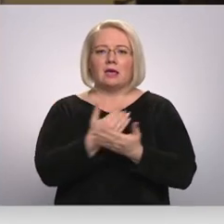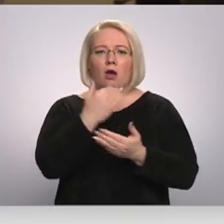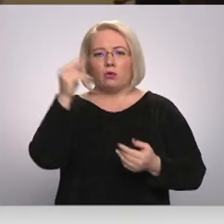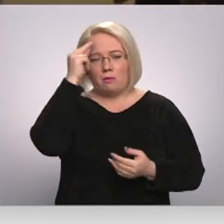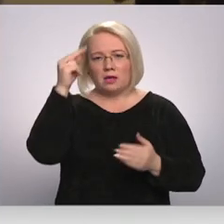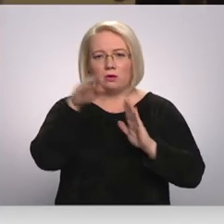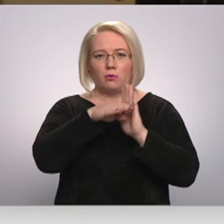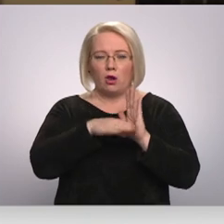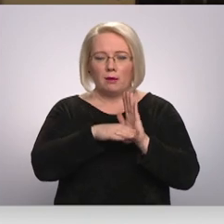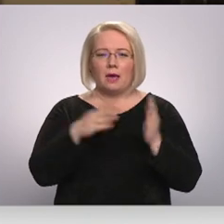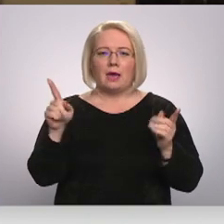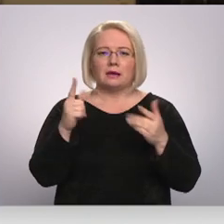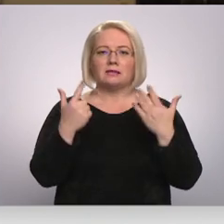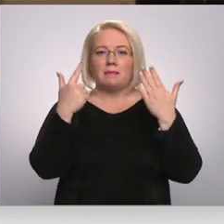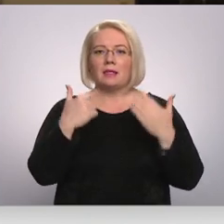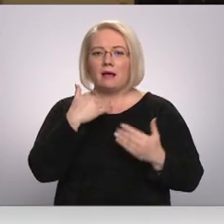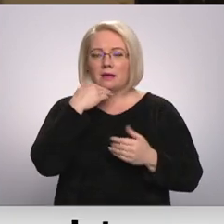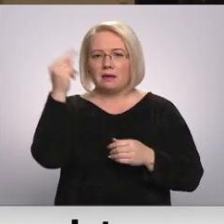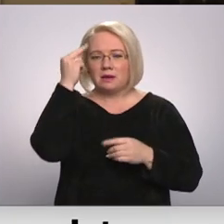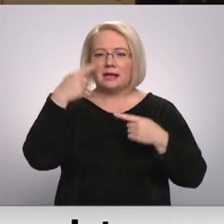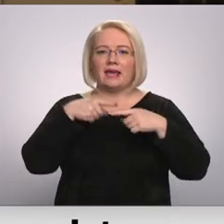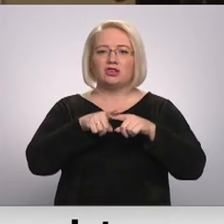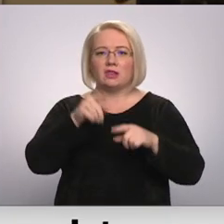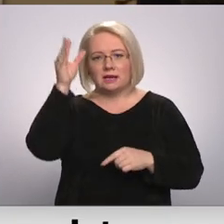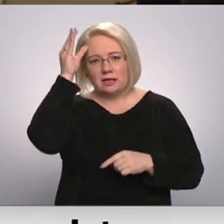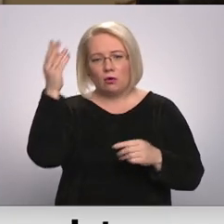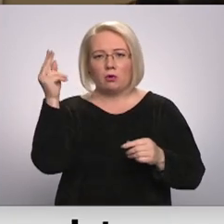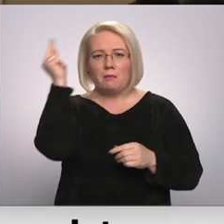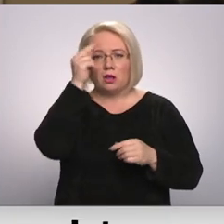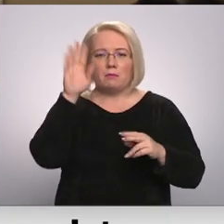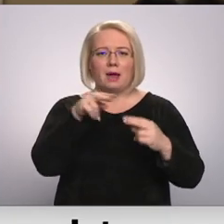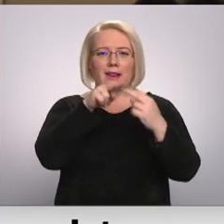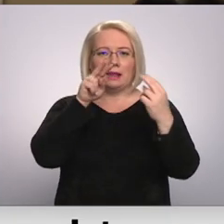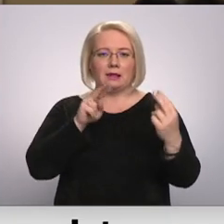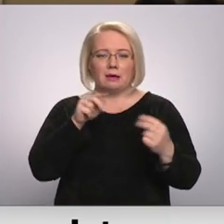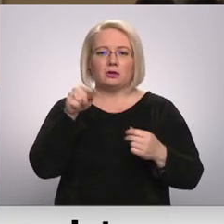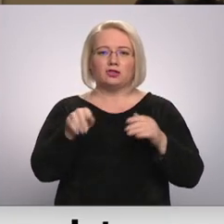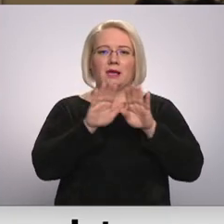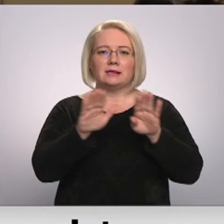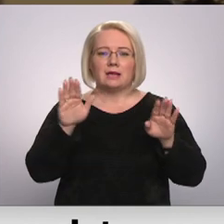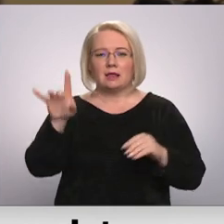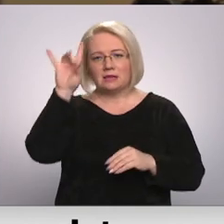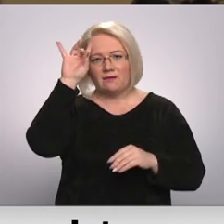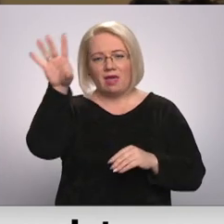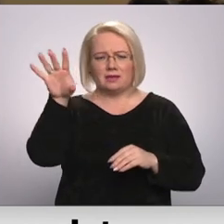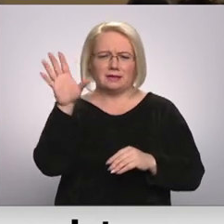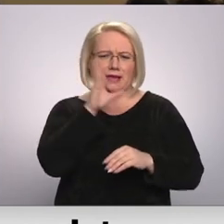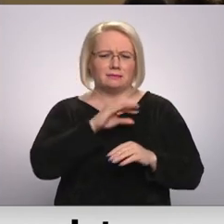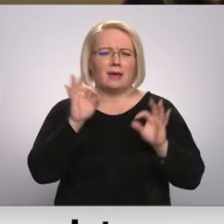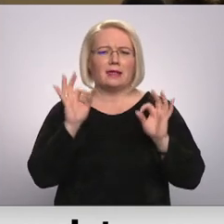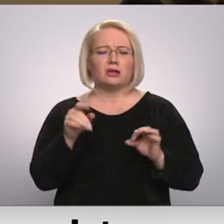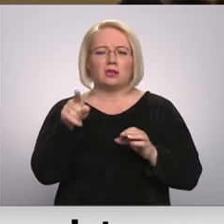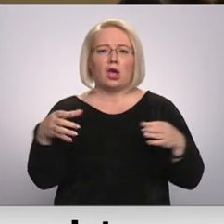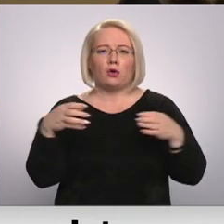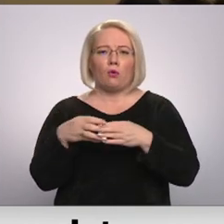7. klasē inženieru zinātnes, kur arī ļoti liela komponente ir mācīšanās par tiltiem. Šī izstāde ir fantastiski iespēja tieši tajai